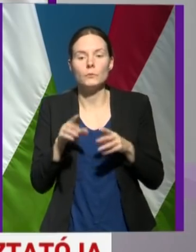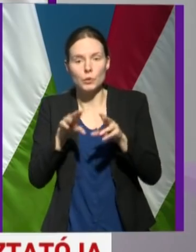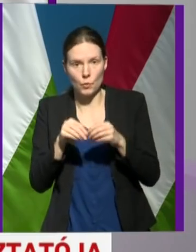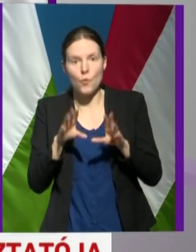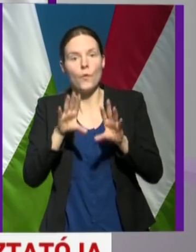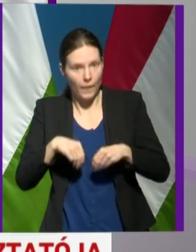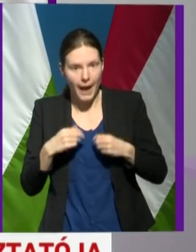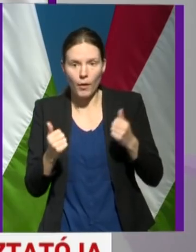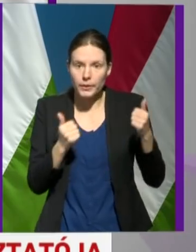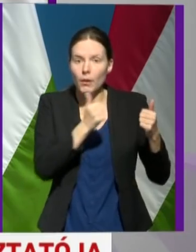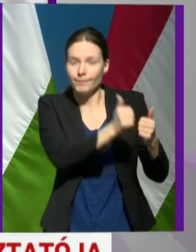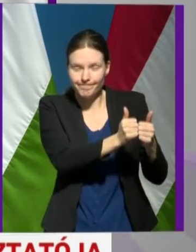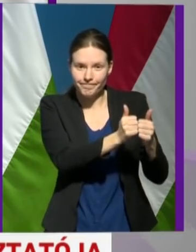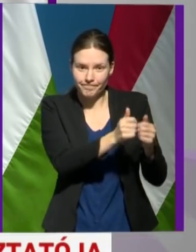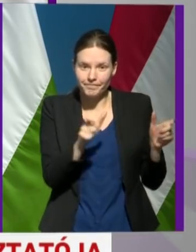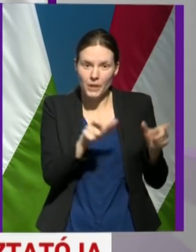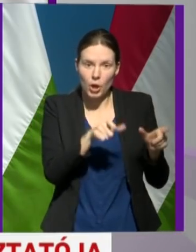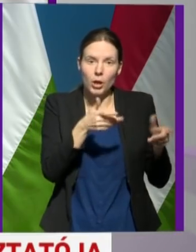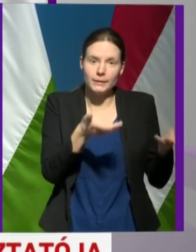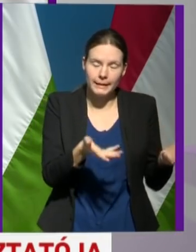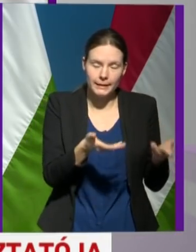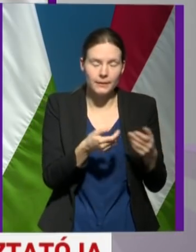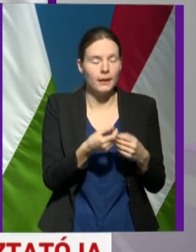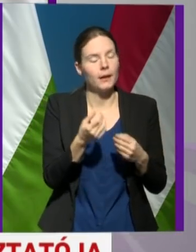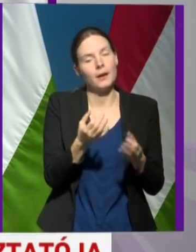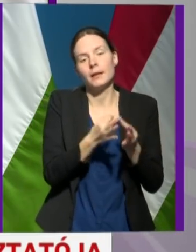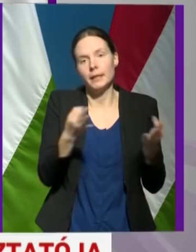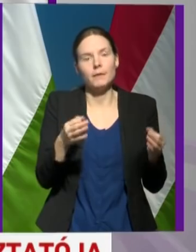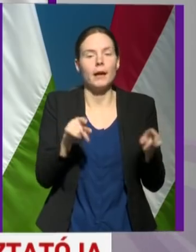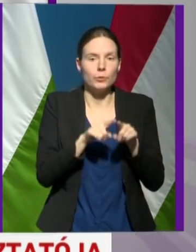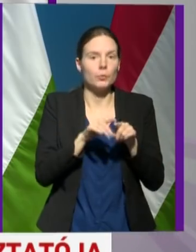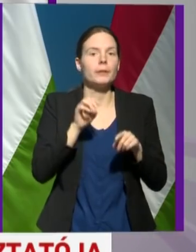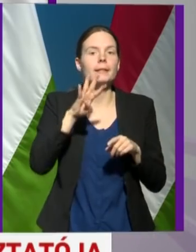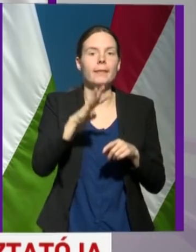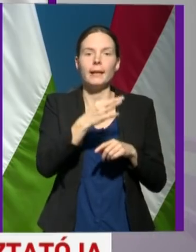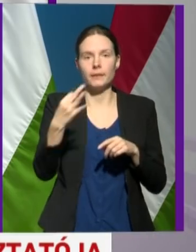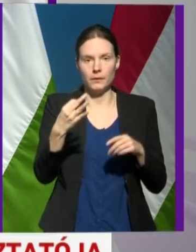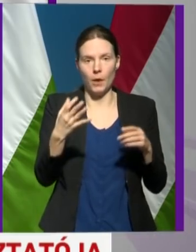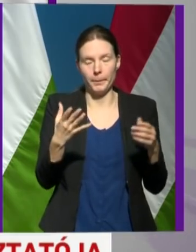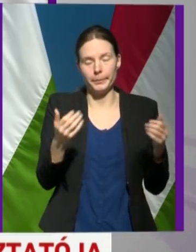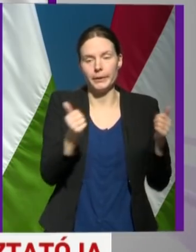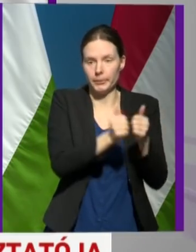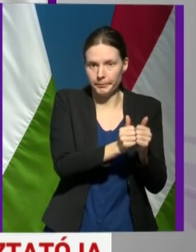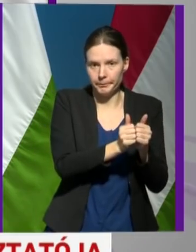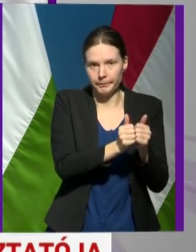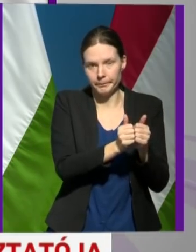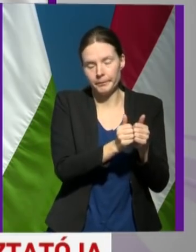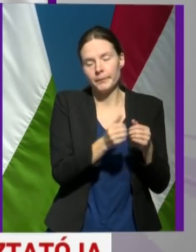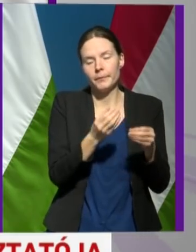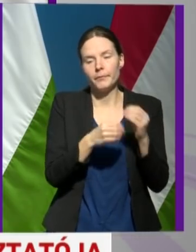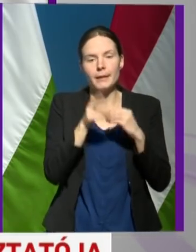és akkor ő is nyilvánvalóan aláveti magát a 14 napos együtttartózkodásnak, mert akkor már